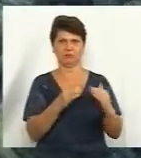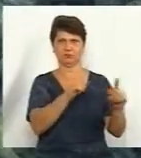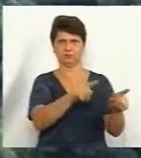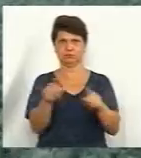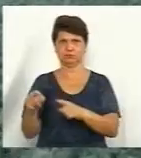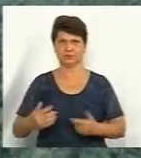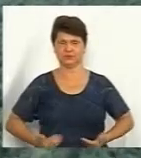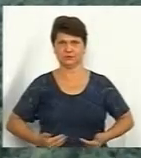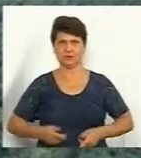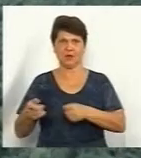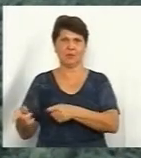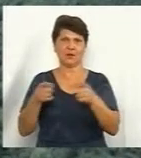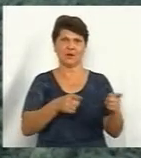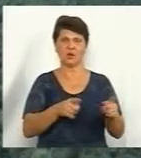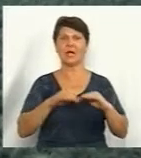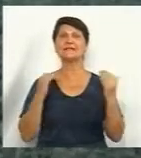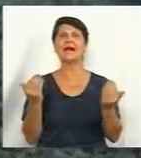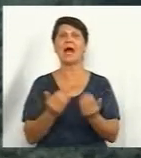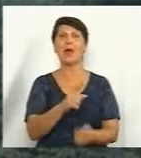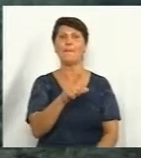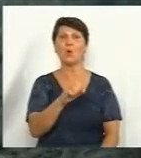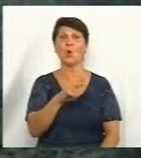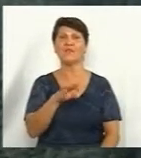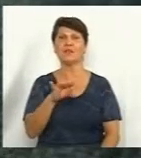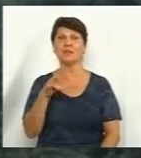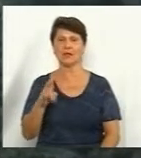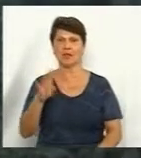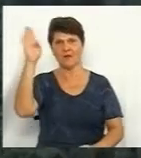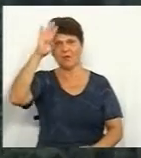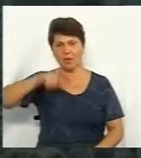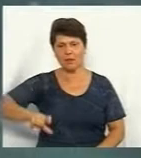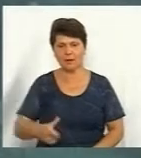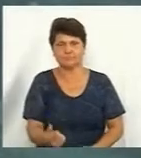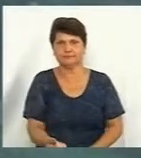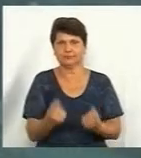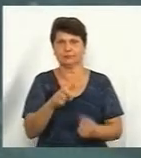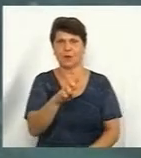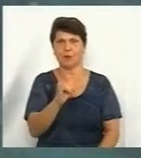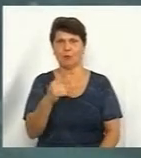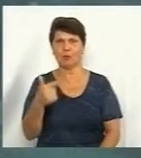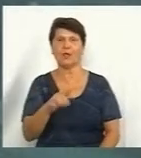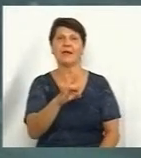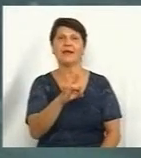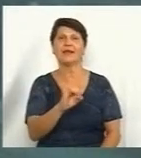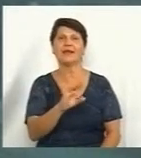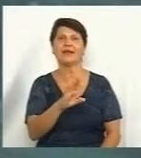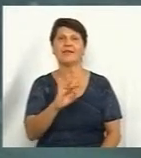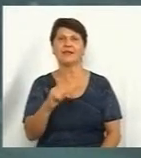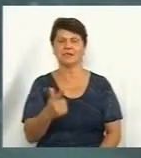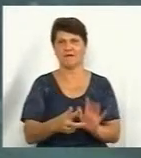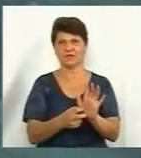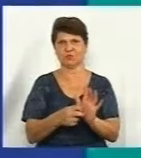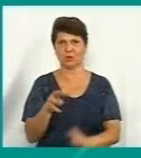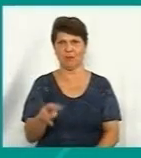здорово переходити від того заповідника. І до притоку річки Бух, Рівець, річки 800